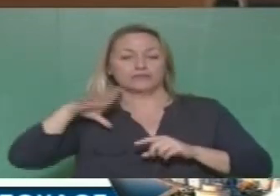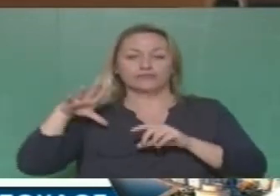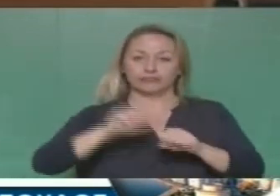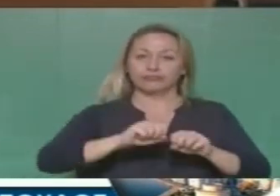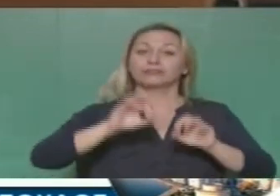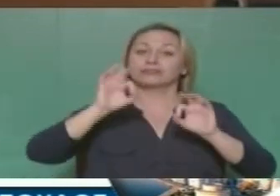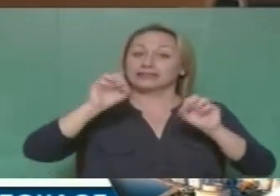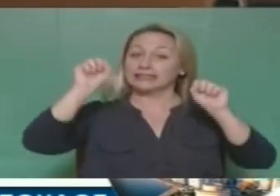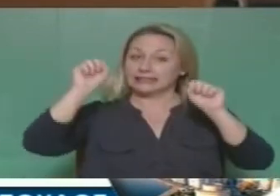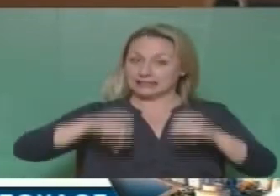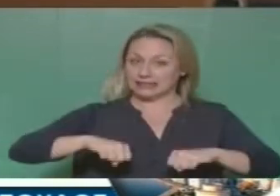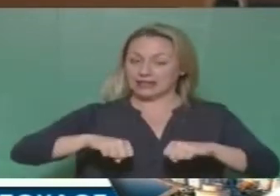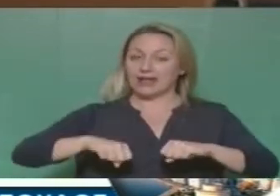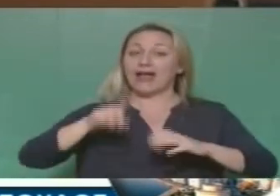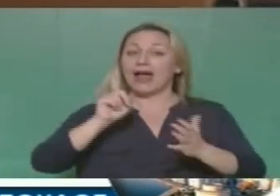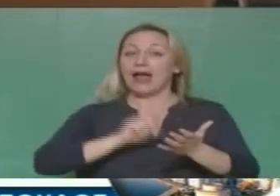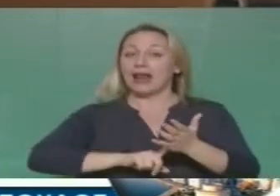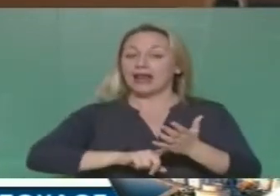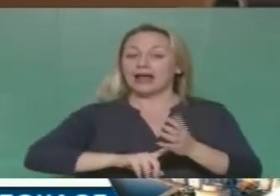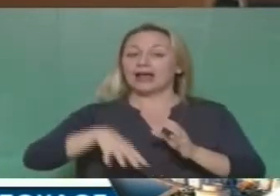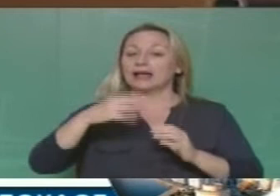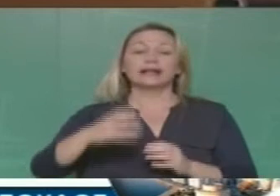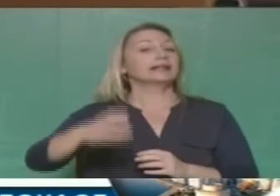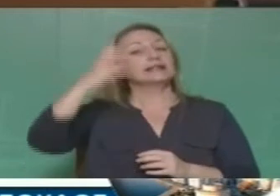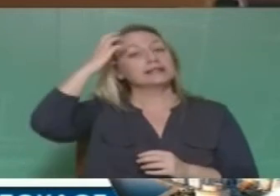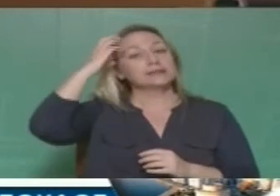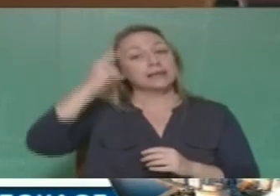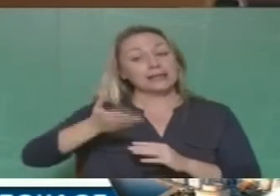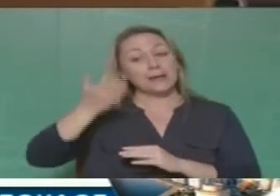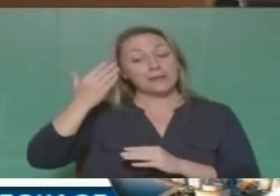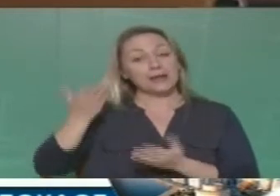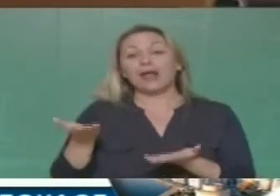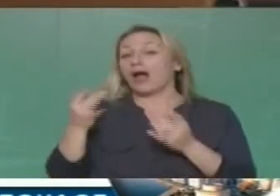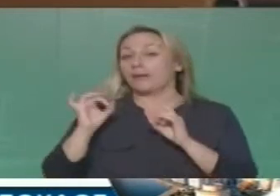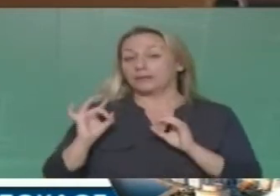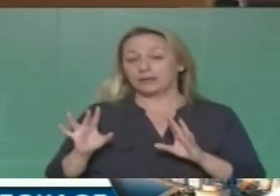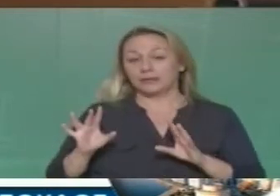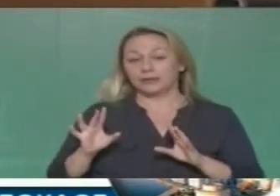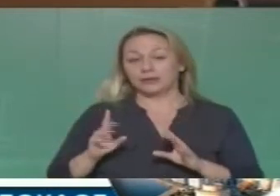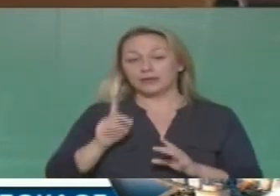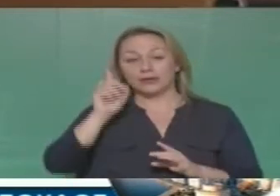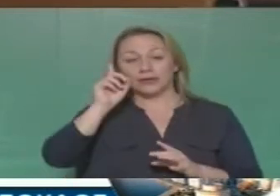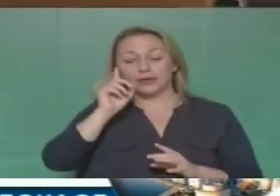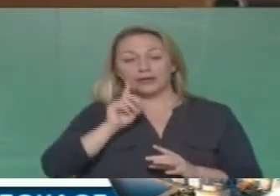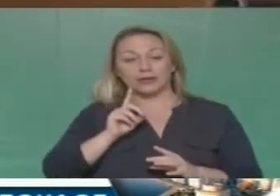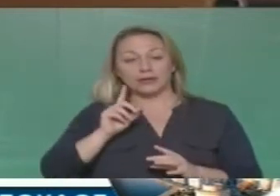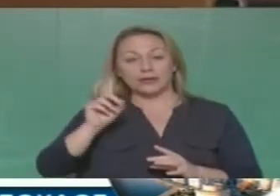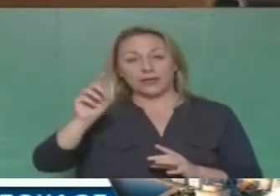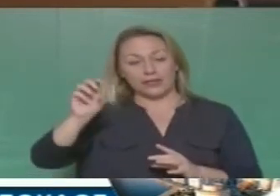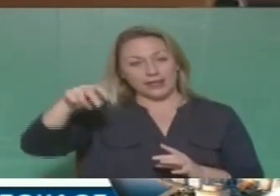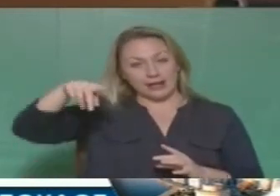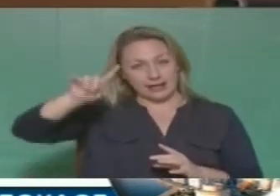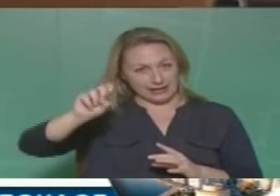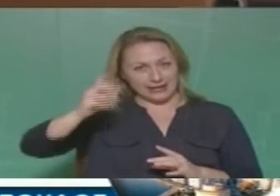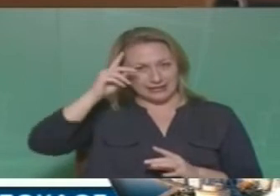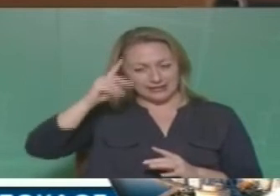Αλλά αυτό δεν σημαίνει ότι πρέπει να ξεχάσουμε ότι υπήρχε καταστολή και προηγούμενα. Το σύντροφό μου, τον Γιάννη Τοδελή, προφανώς το θυμάστε. Εδώ ήταν μέχρι